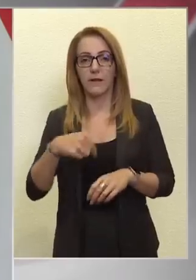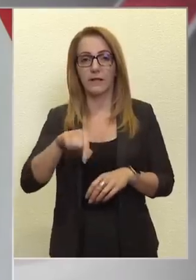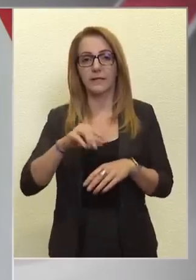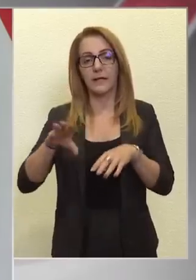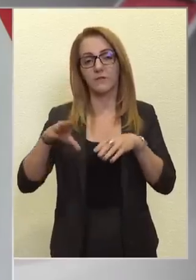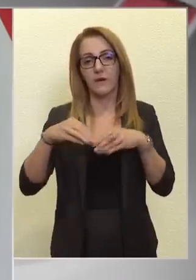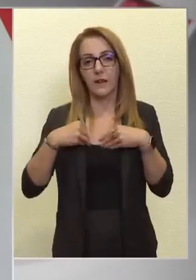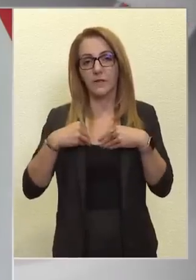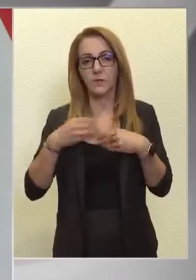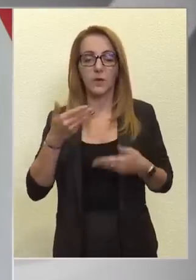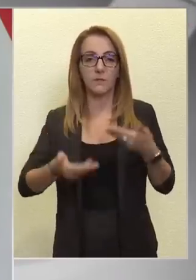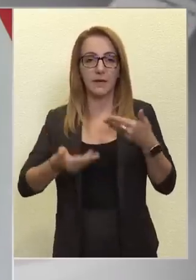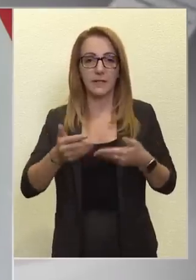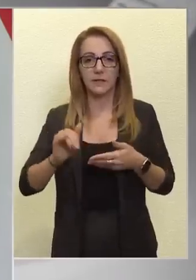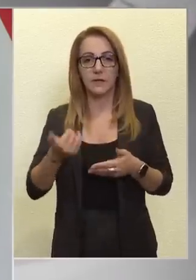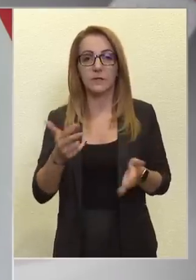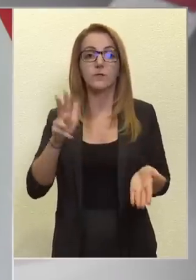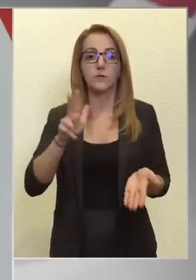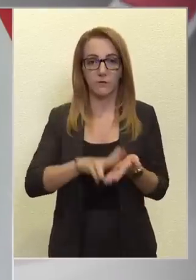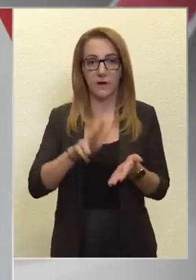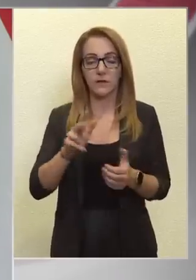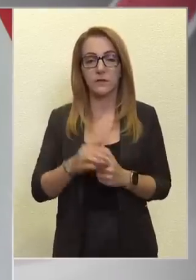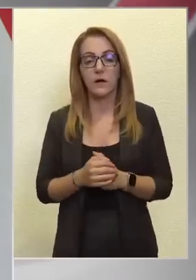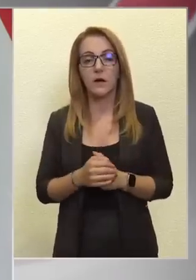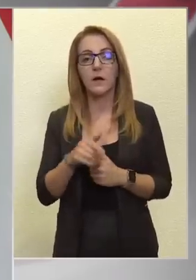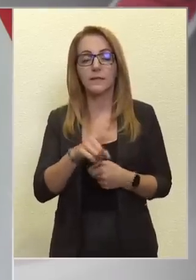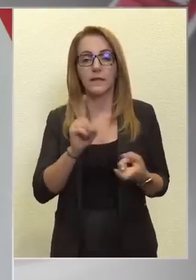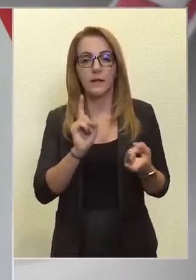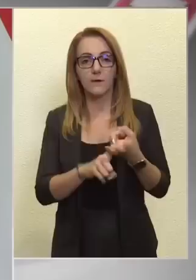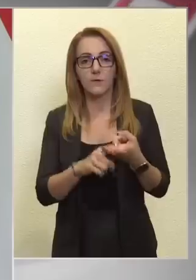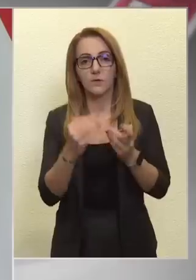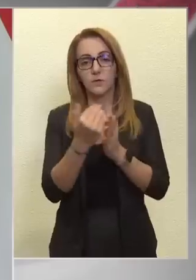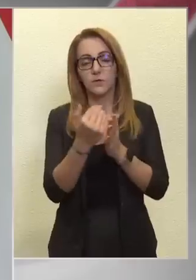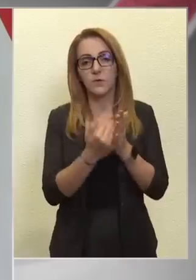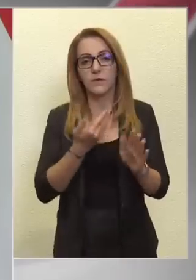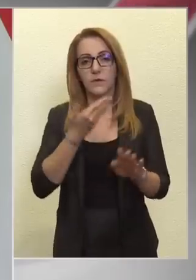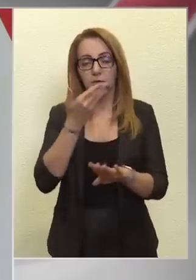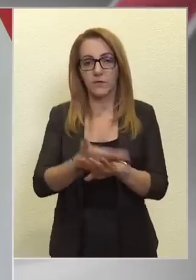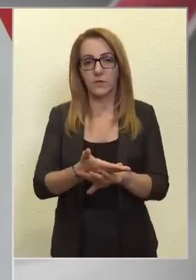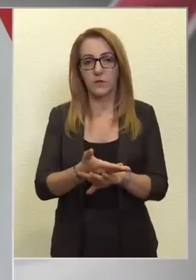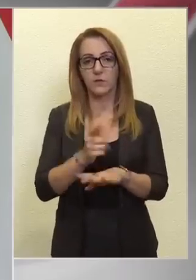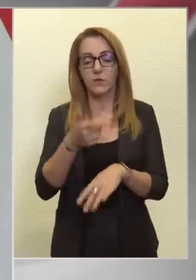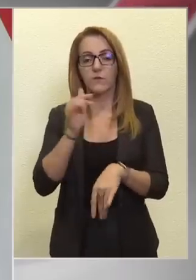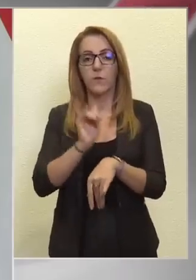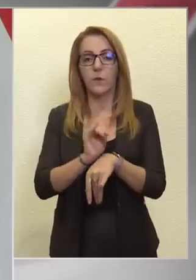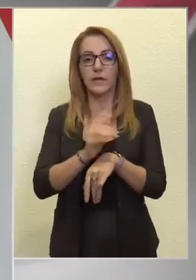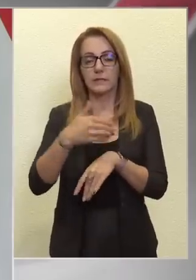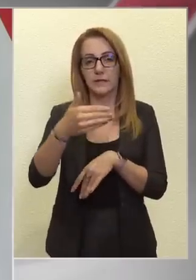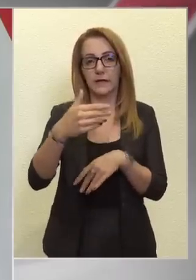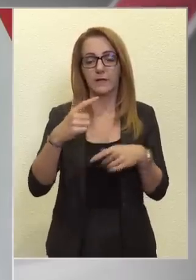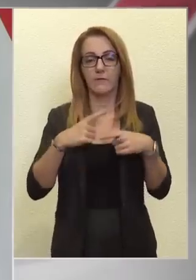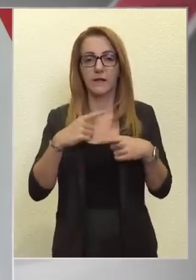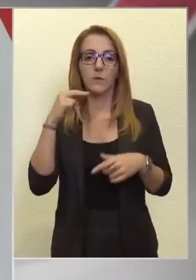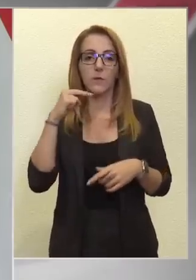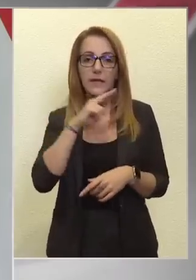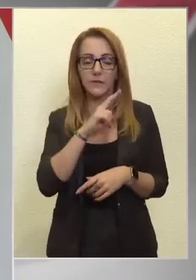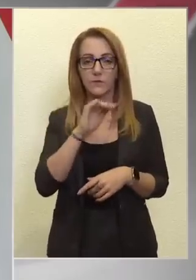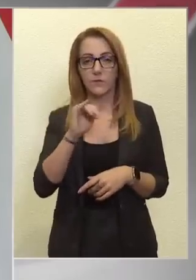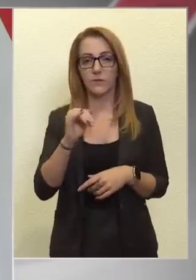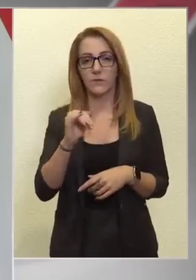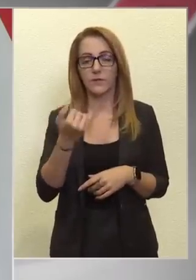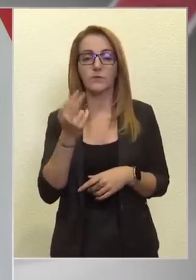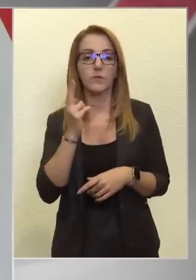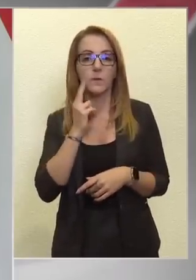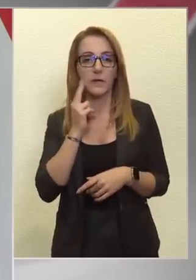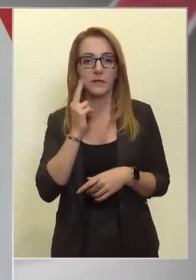vállalásokat megtárgyalata és jóvá hagyta. Az ezzel kapcsolatos törvényjavaslatokat jövő héten, várhatóan hétfőn, illetve